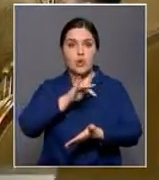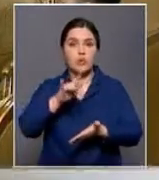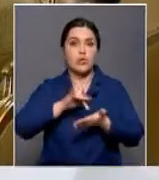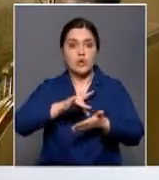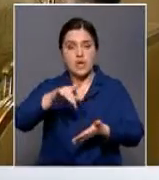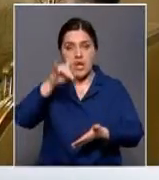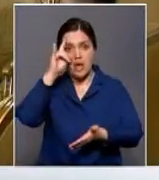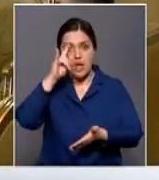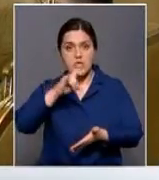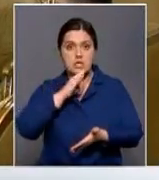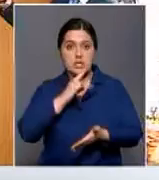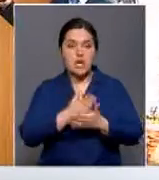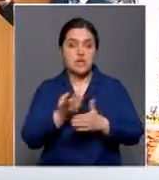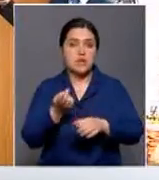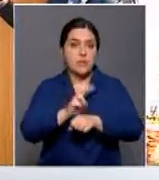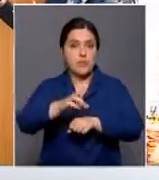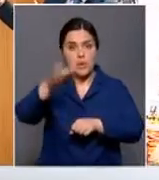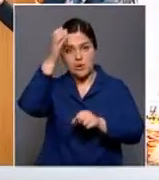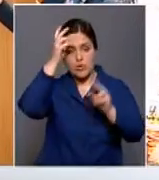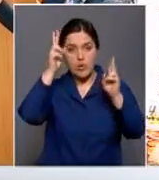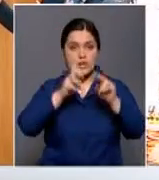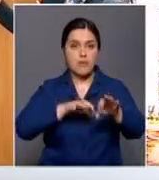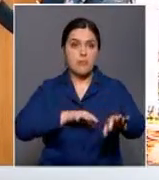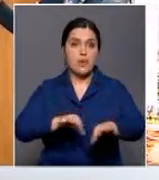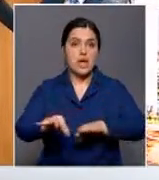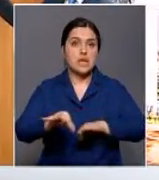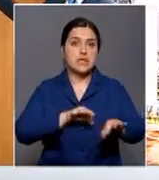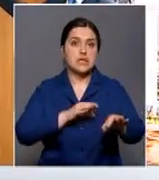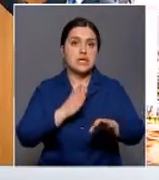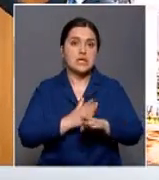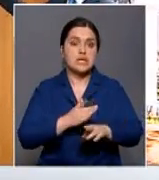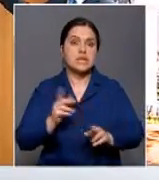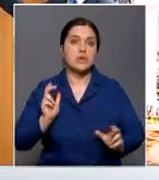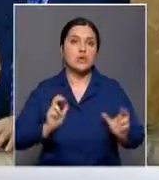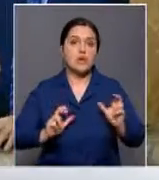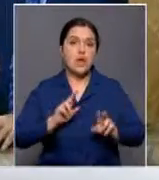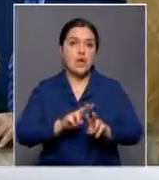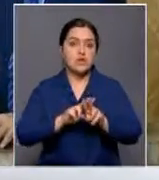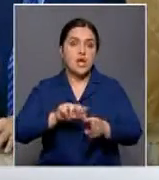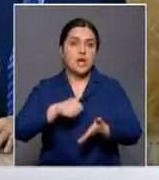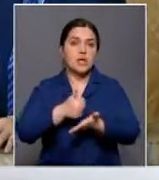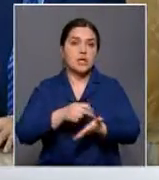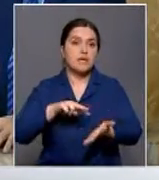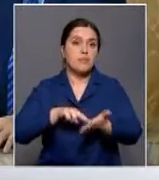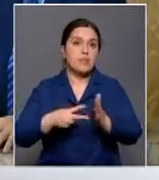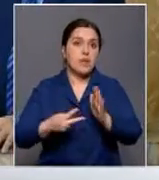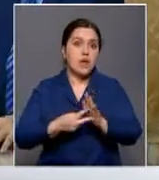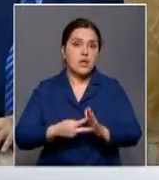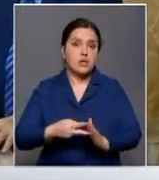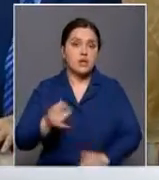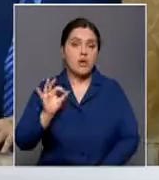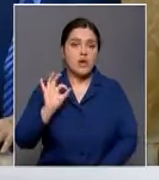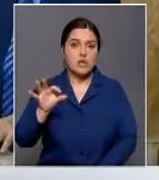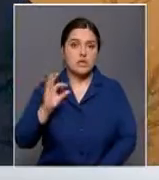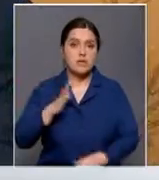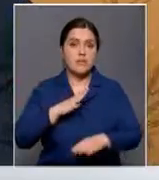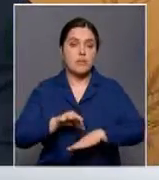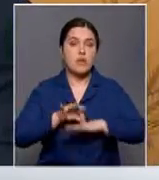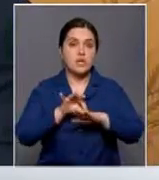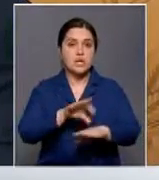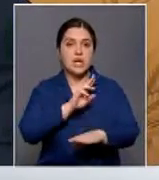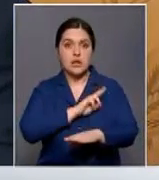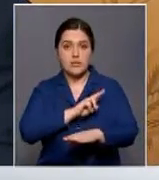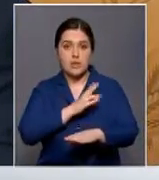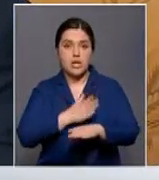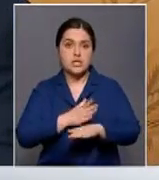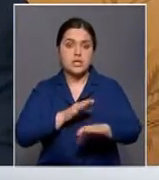Президент посетил научно-исследовательский проектный институт «Астана-Генплан». В ходе визита главе государства рассказали о проводимой работе